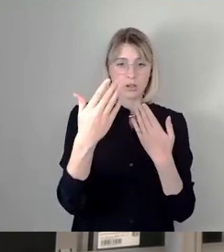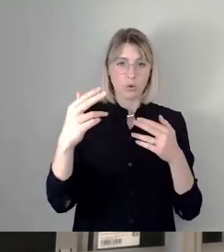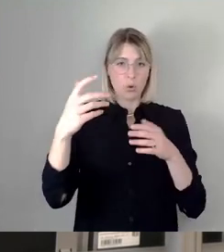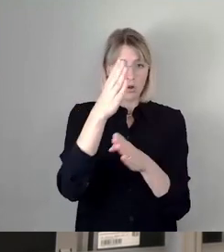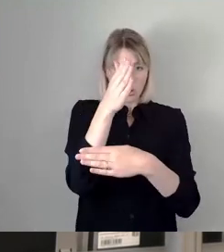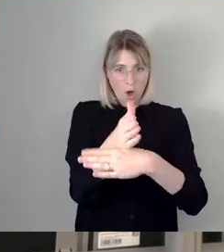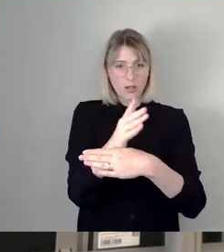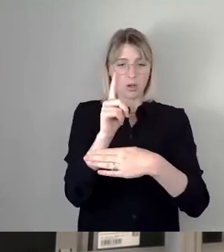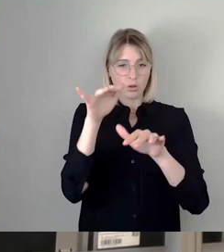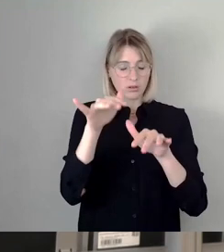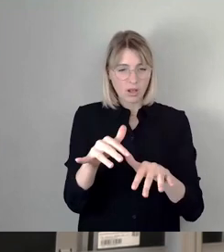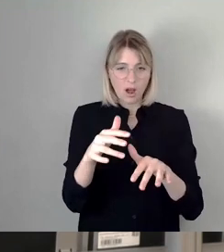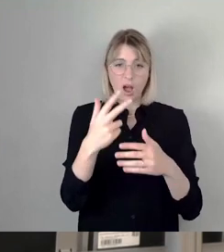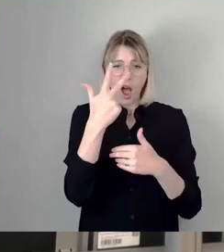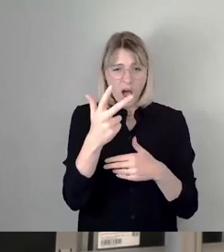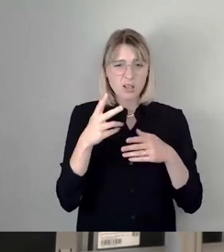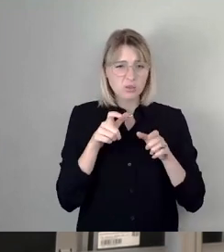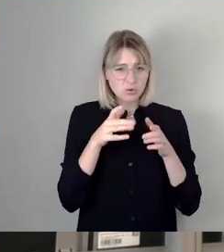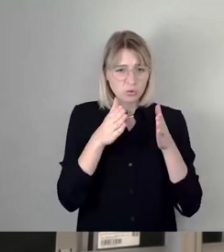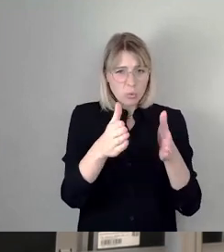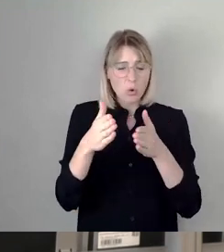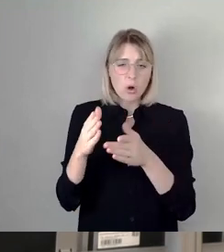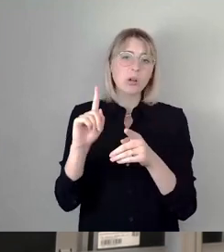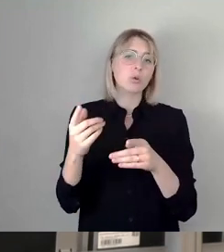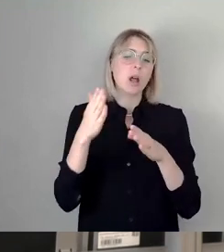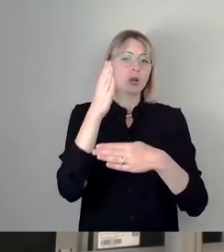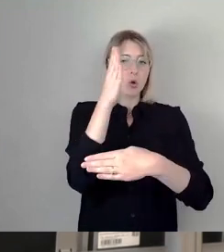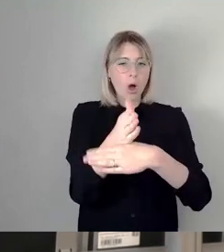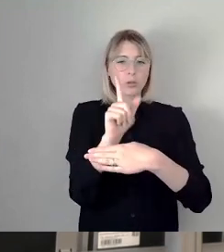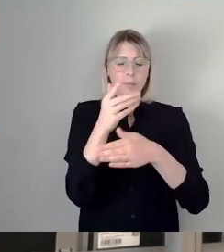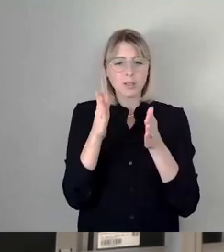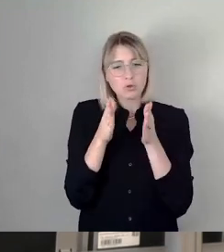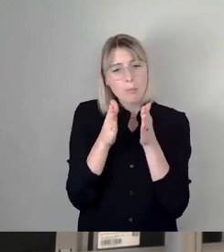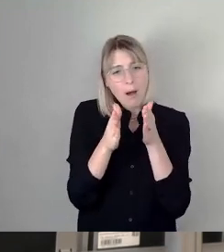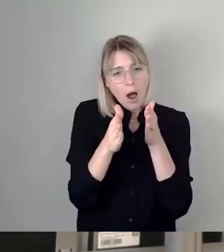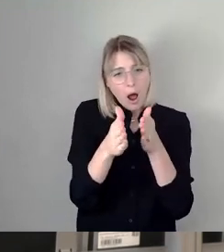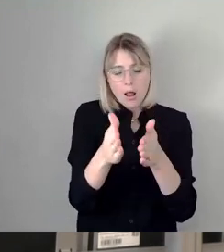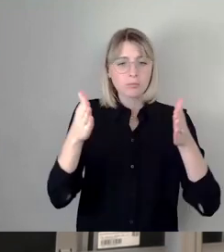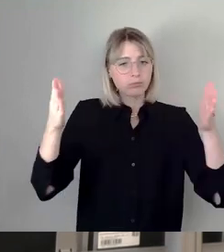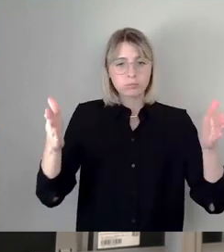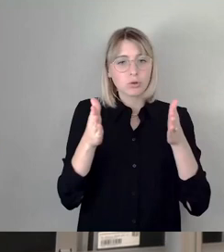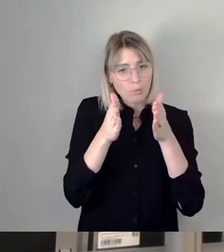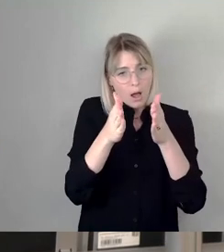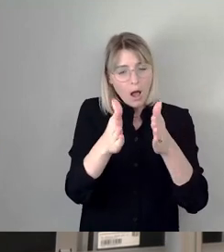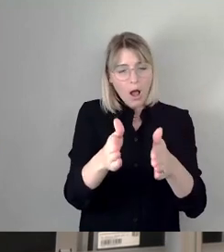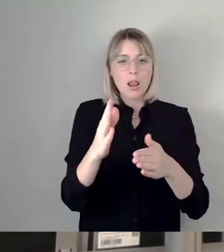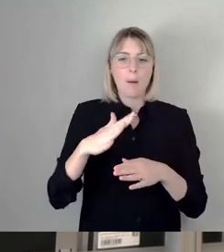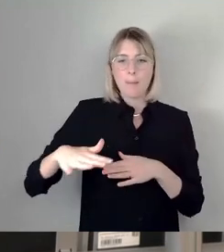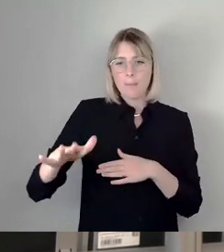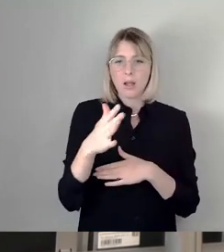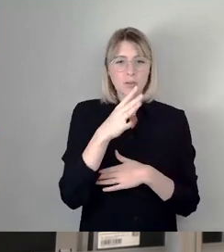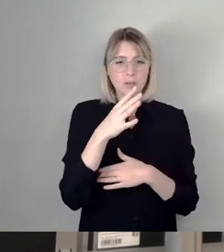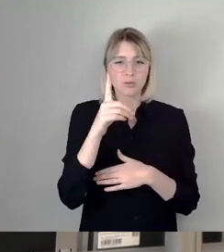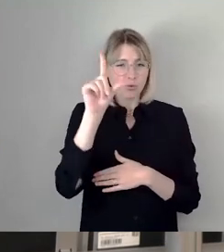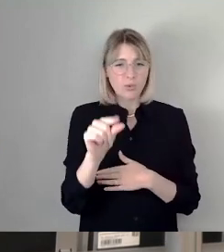Kreuzungen wird es ein bisschen schmaler, aber auch an der Slupp ist nicht viel Platz. Es ist also wirklich eine